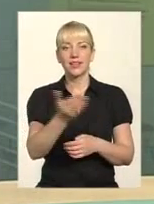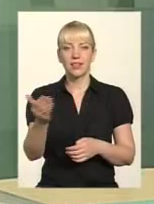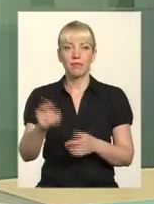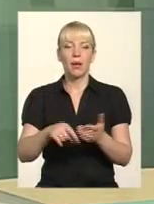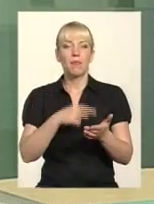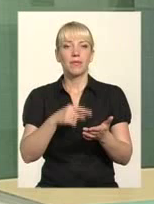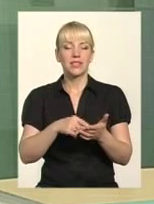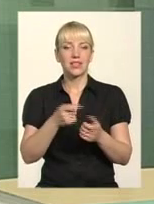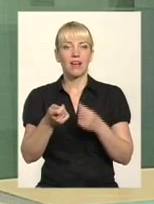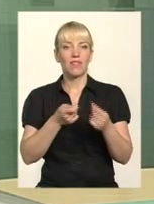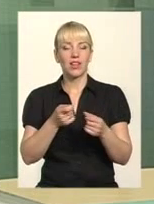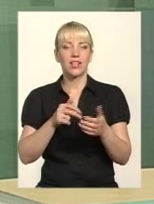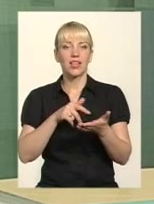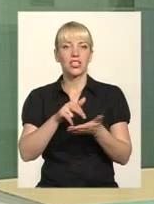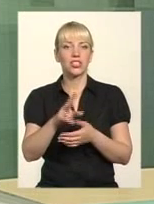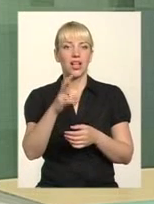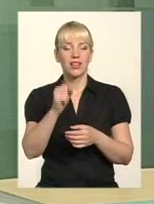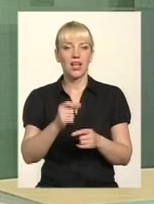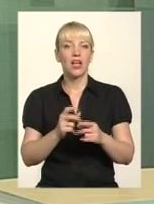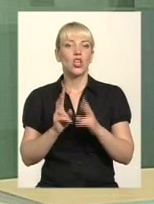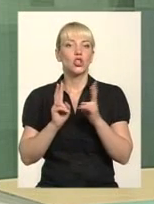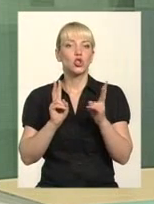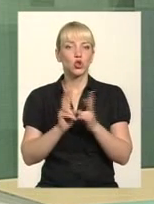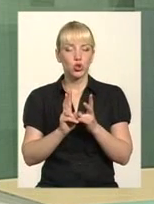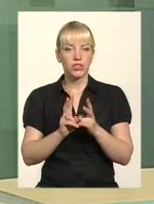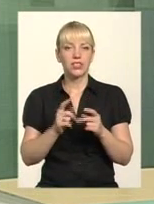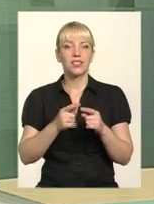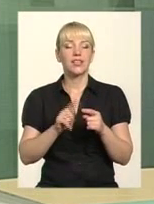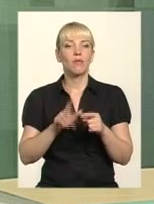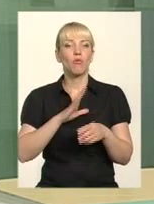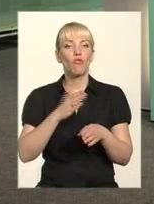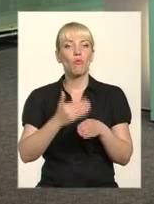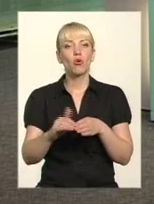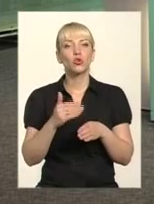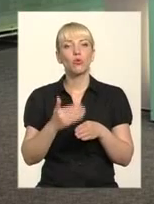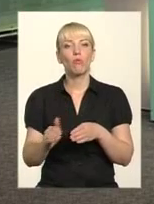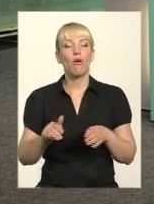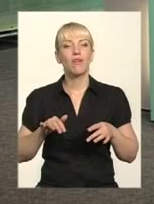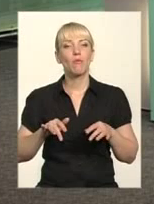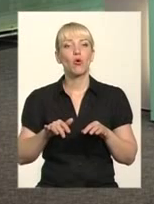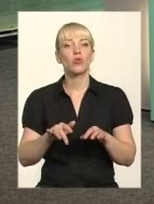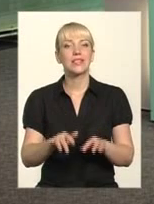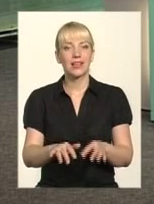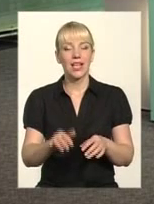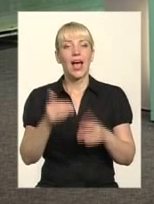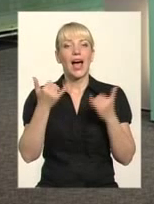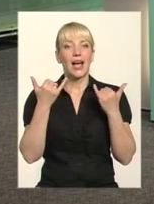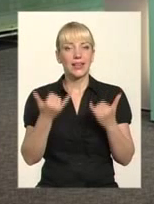йшла на зустріч. Але це був процес поступовий. Нині цей процес пришвидшиться, наскільки я розумію, тому що і,